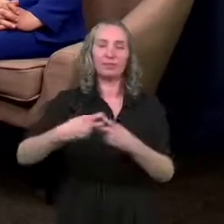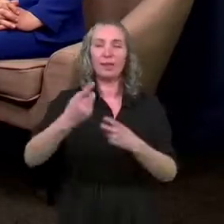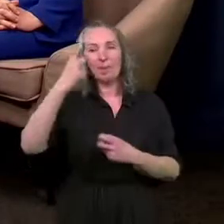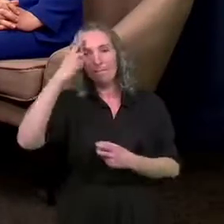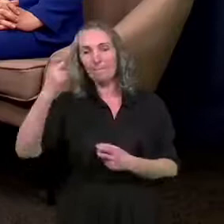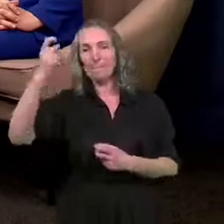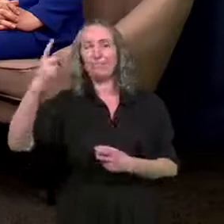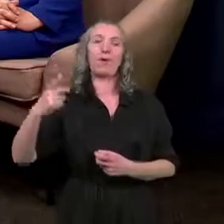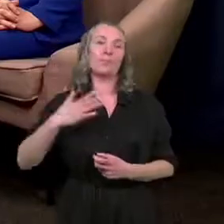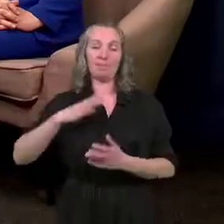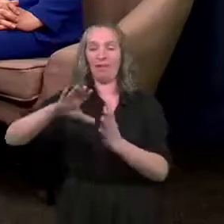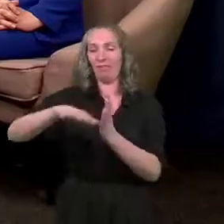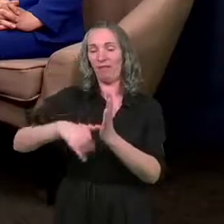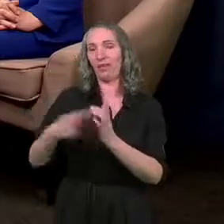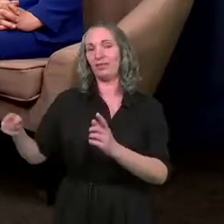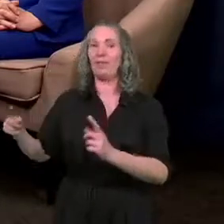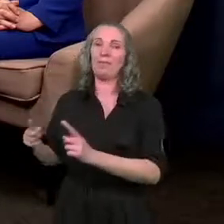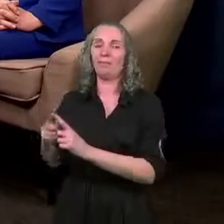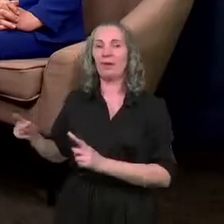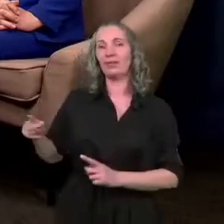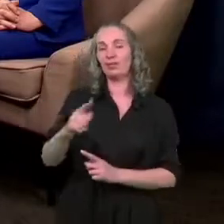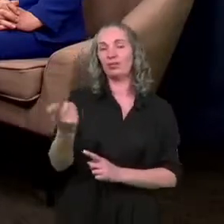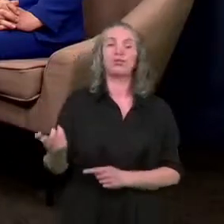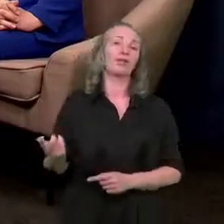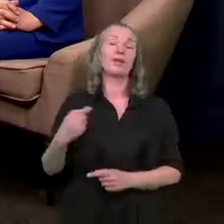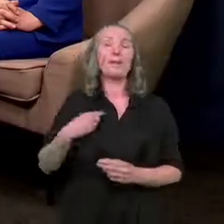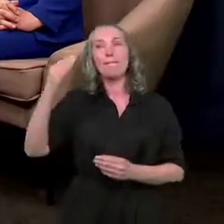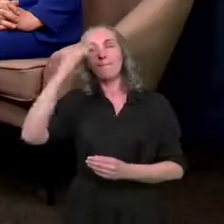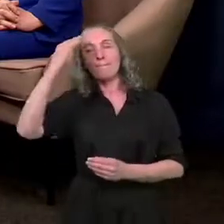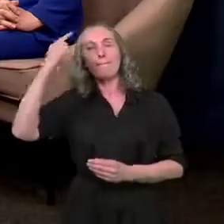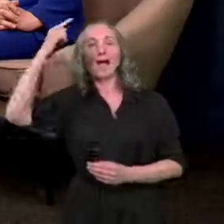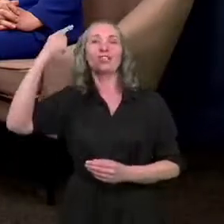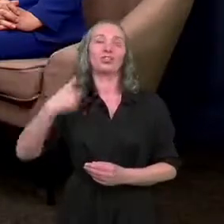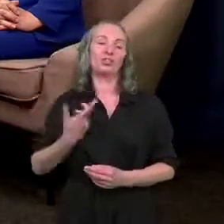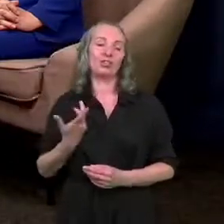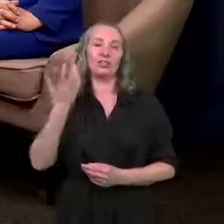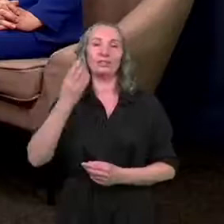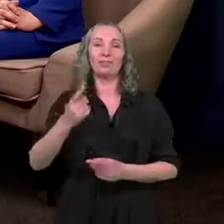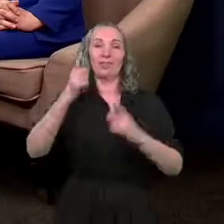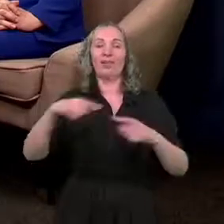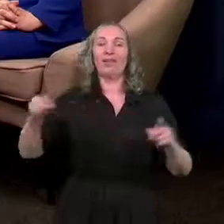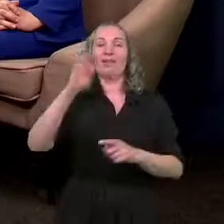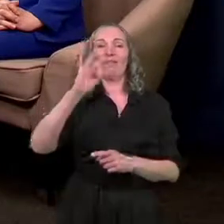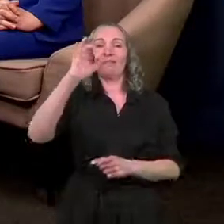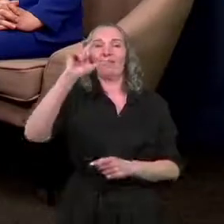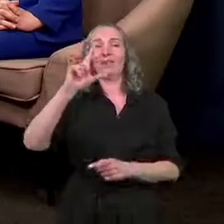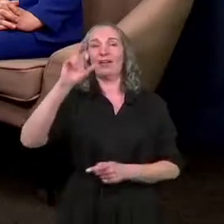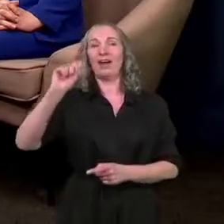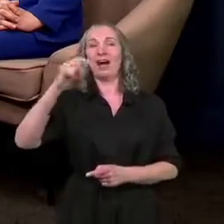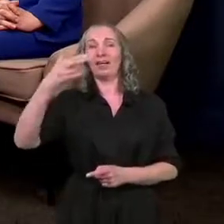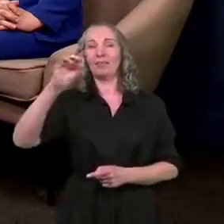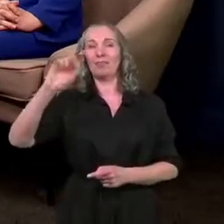pomysłami, które mamy w mieście. A krótko rzecz ujmując, marzy nam się filharmonia we Włocławku,